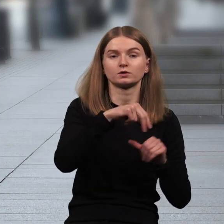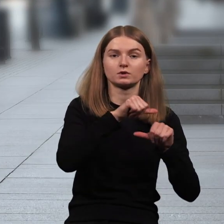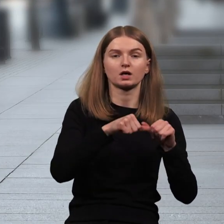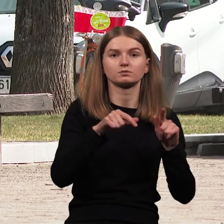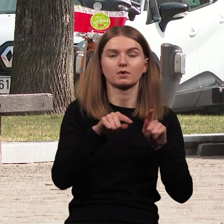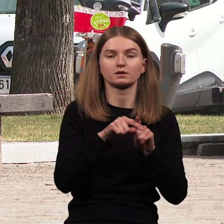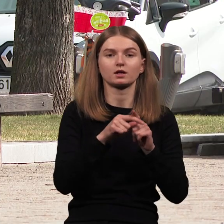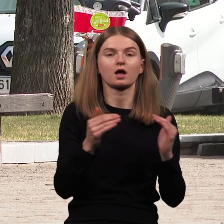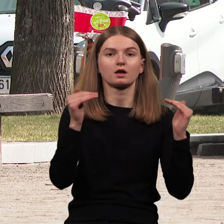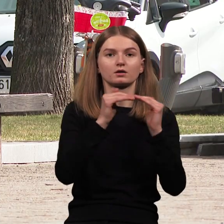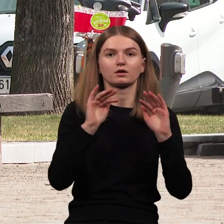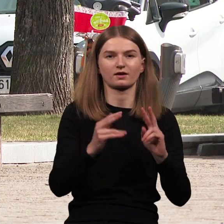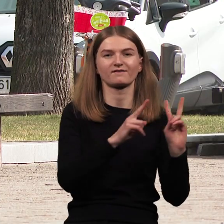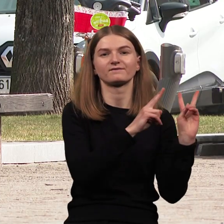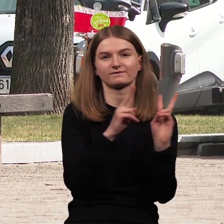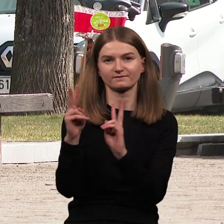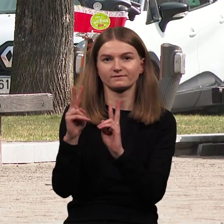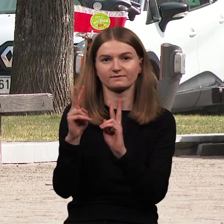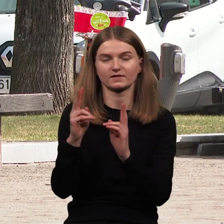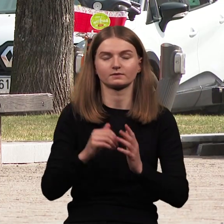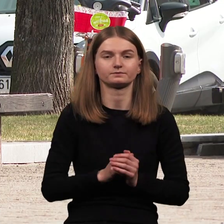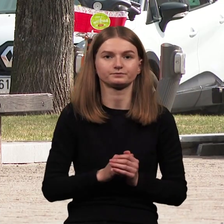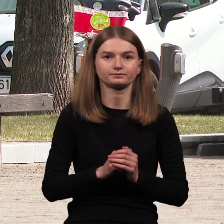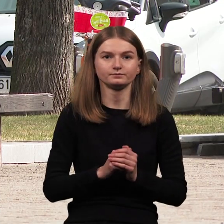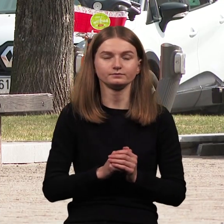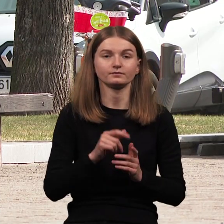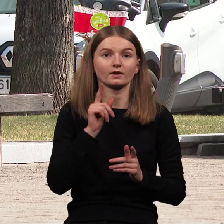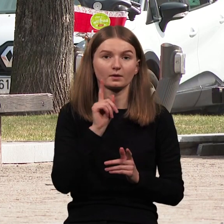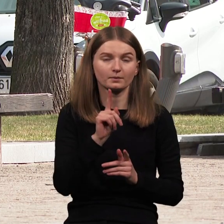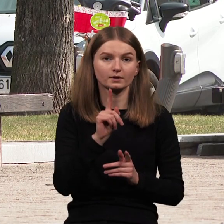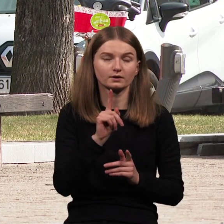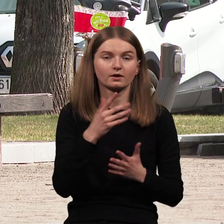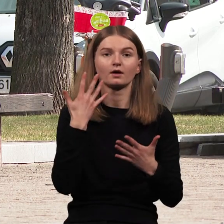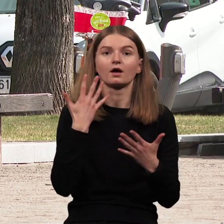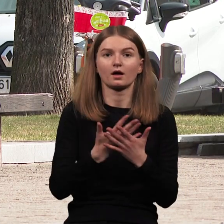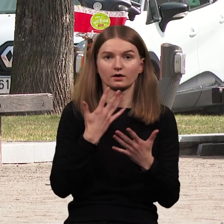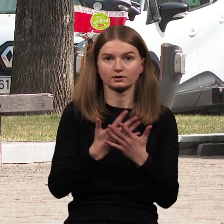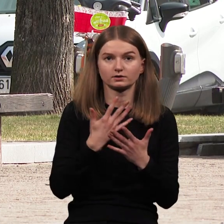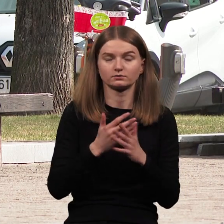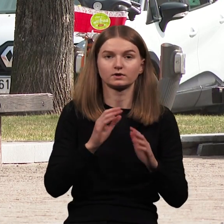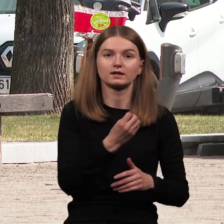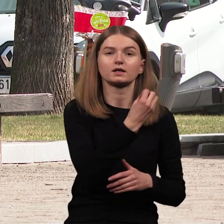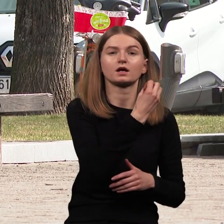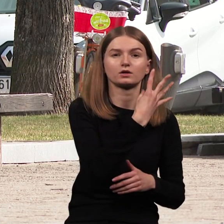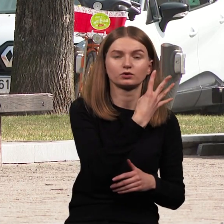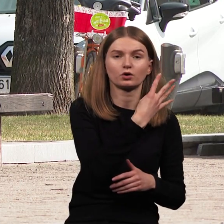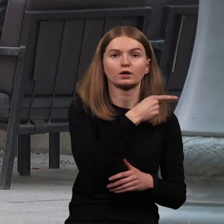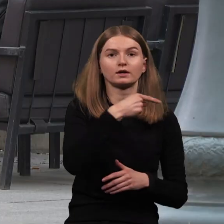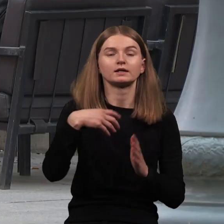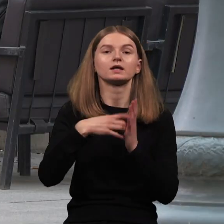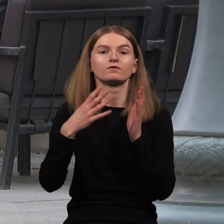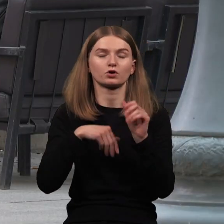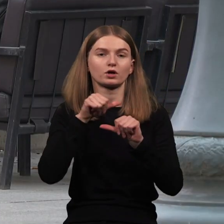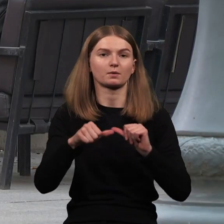beveik ne pakito, bet ypat žemų politinių pilietinių aktyvumu pasižymi 14-19 metų